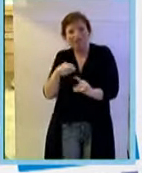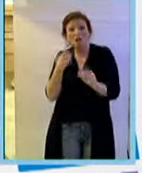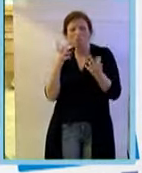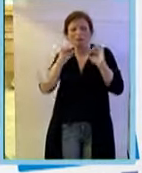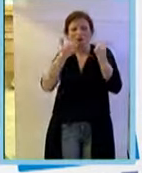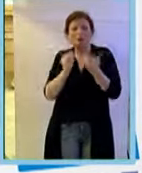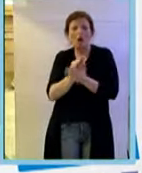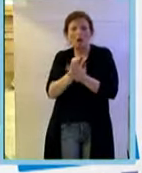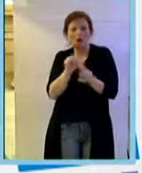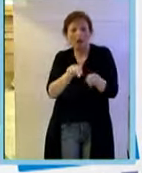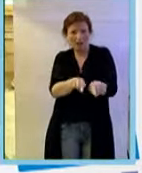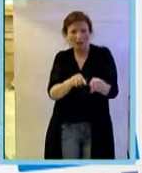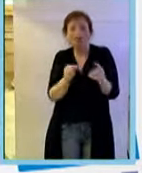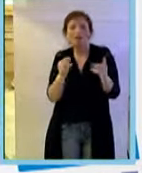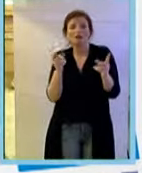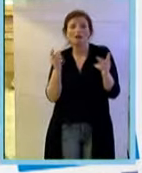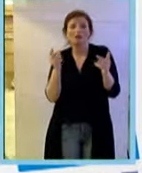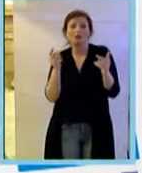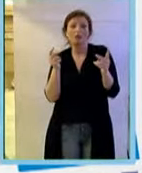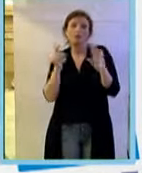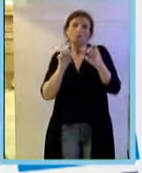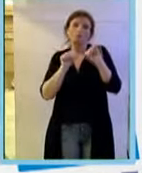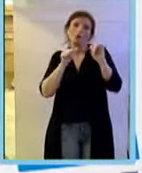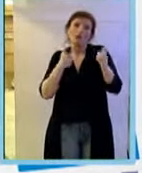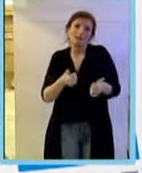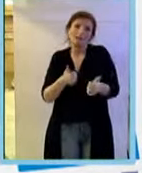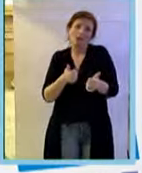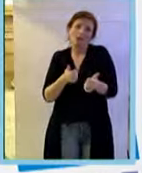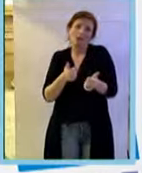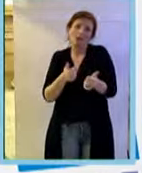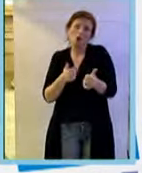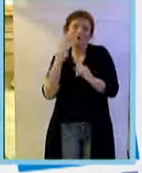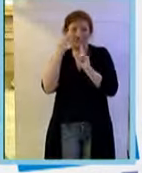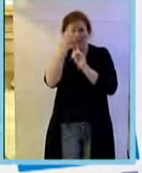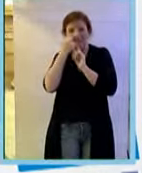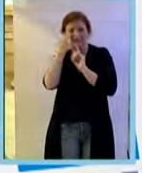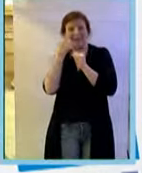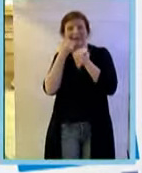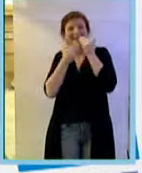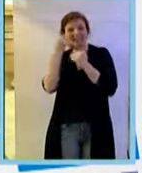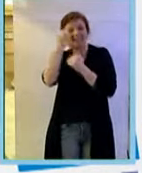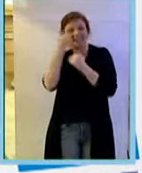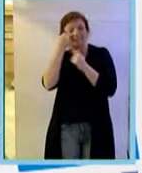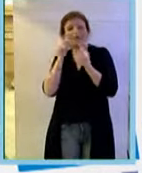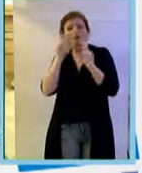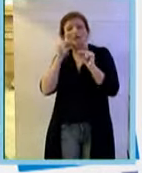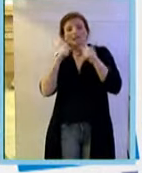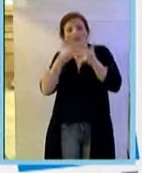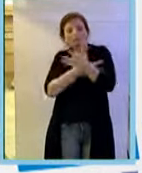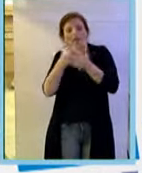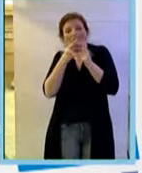animale un modello dell'iride con una neovascolarizzazione indotta dall